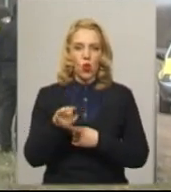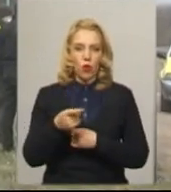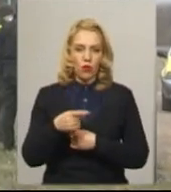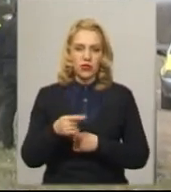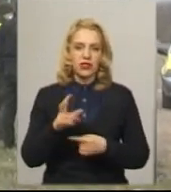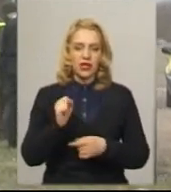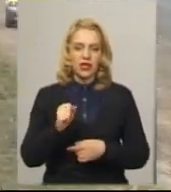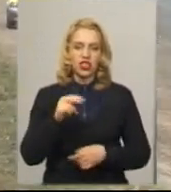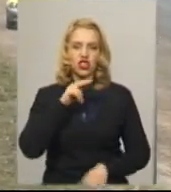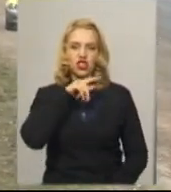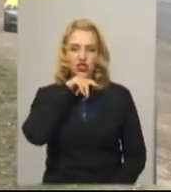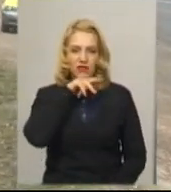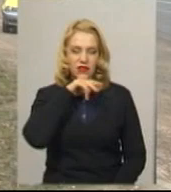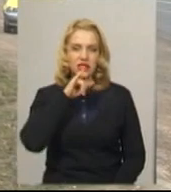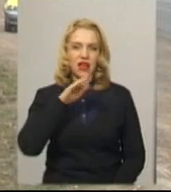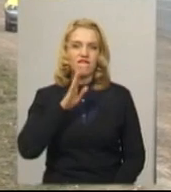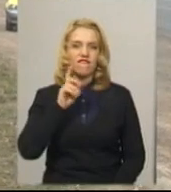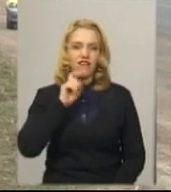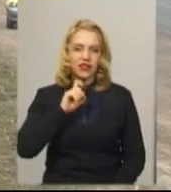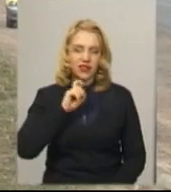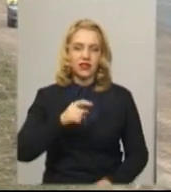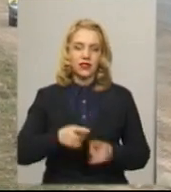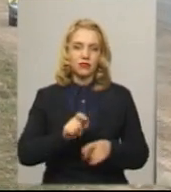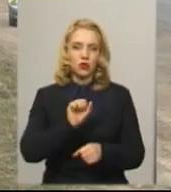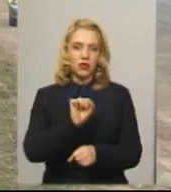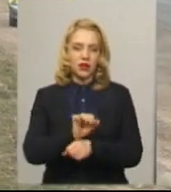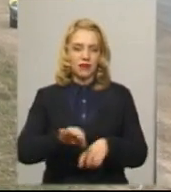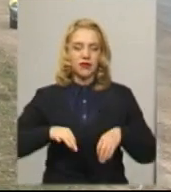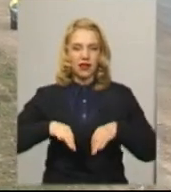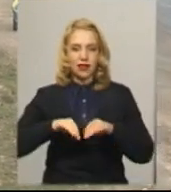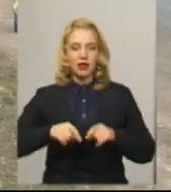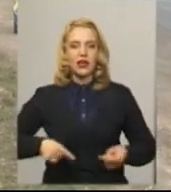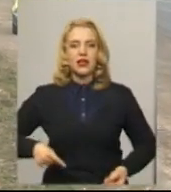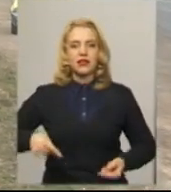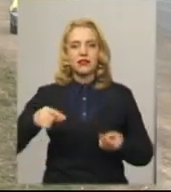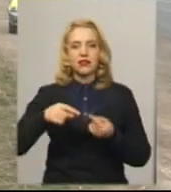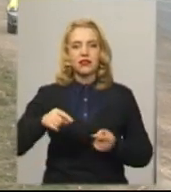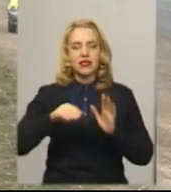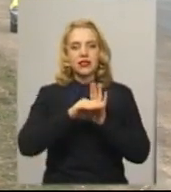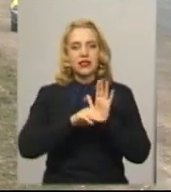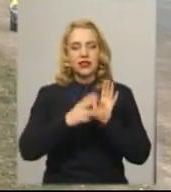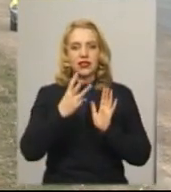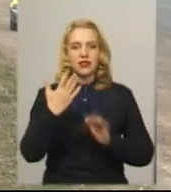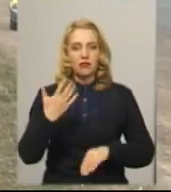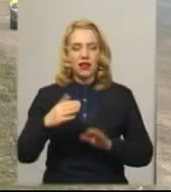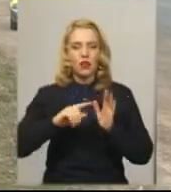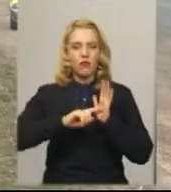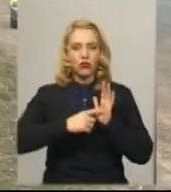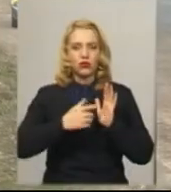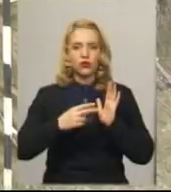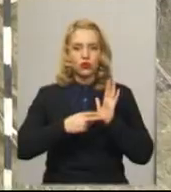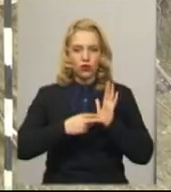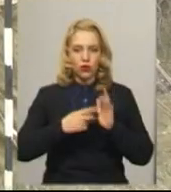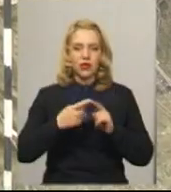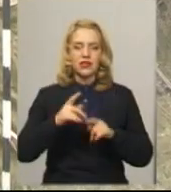Чернівецьку, а також на Вінницьку. Ми зупиняємо транспортні засоби згідно статті 35 пункту 7 закону України провінціальну